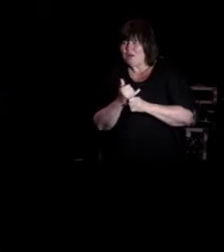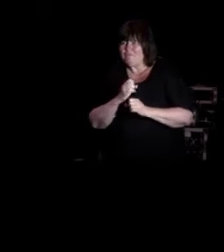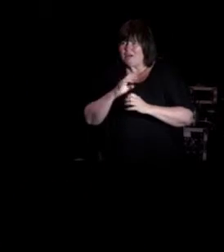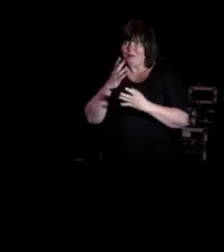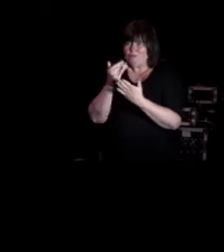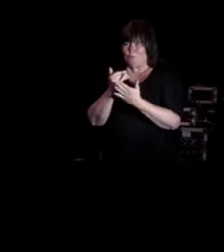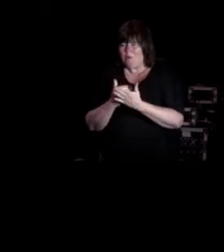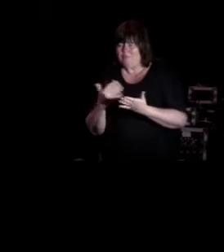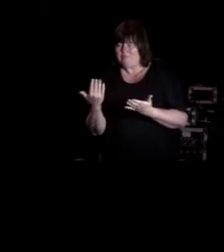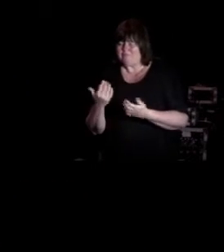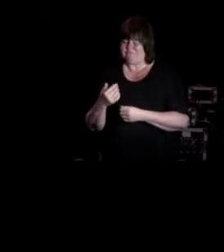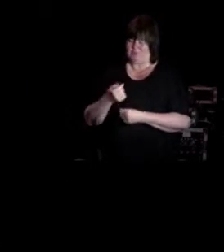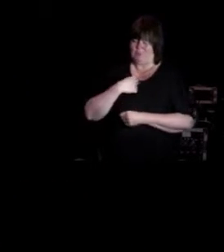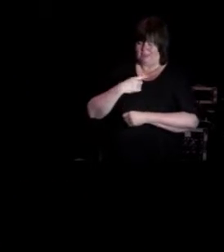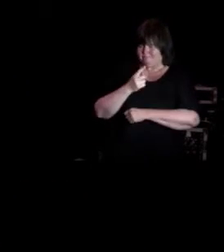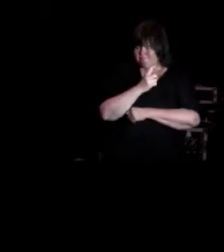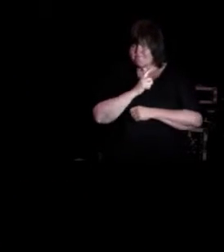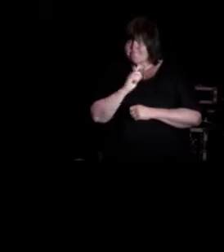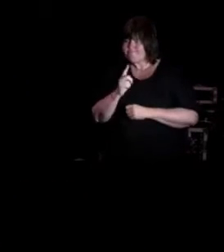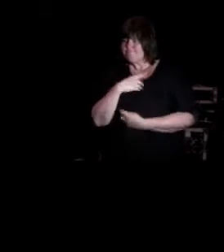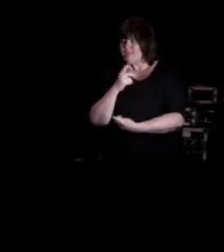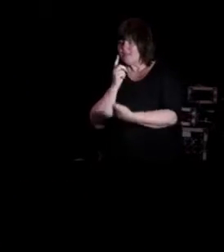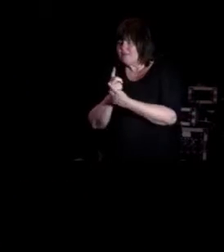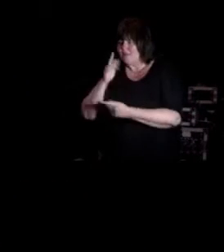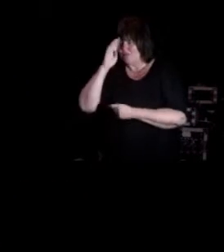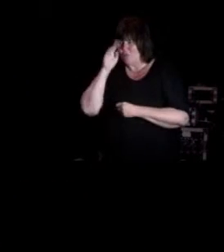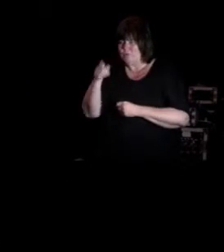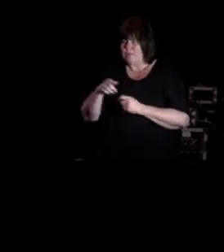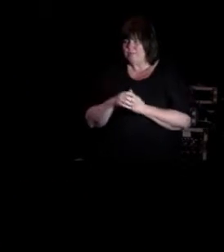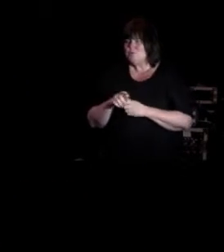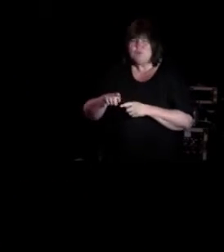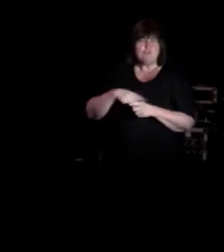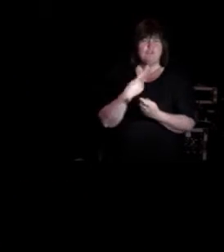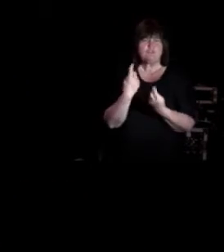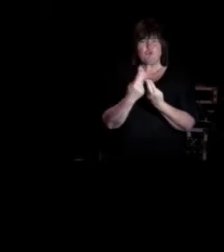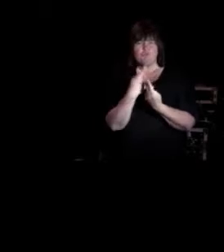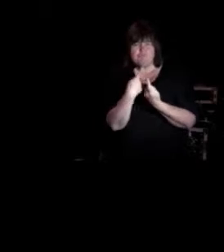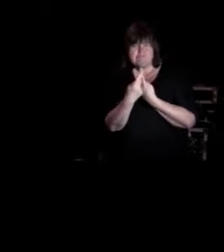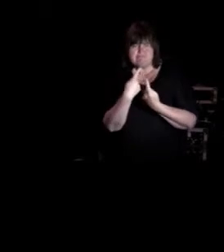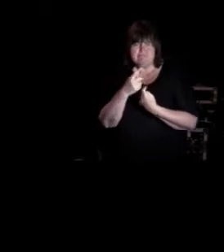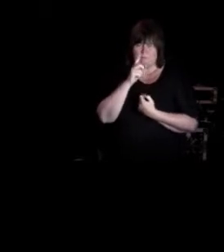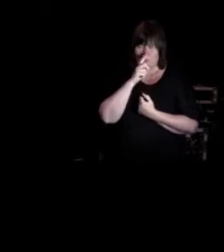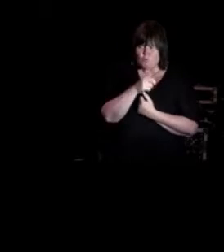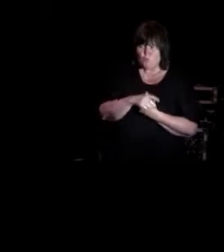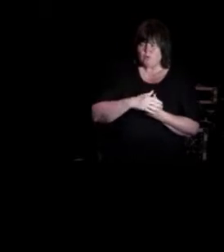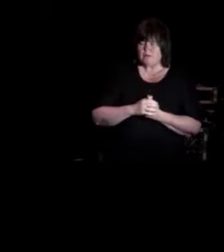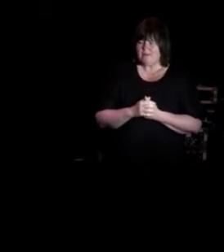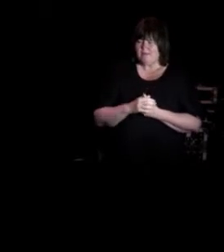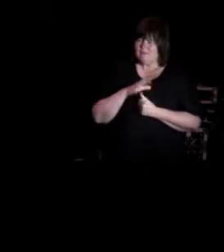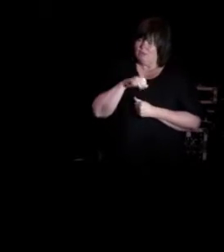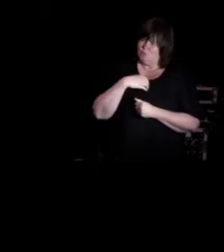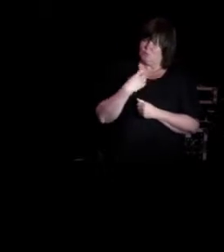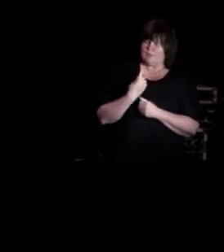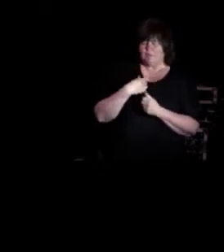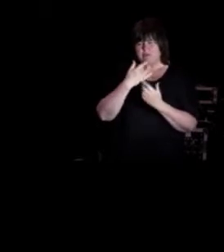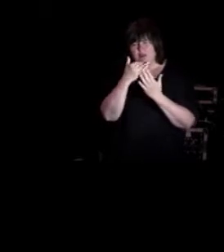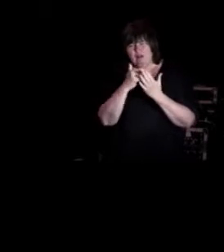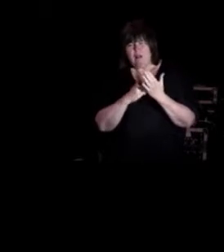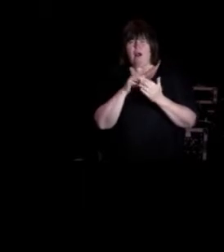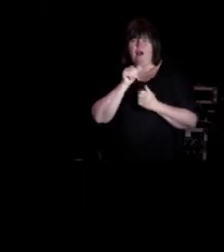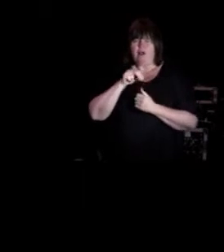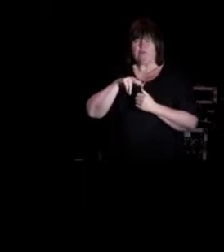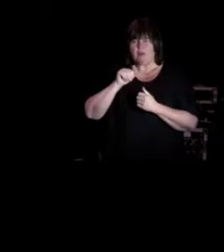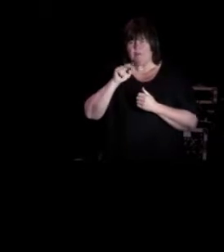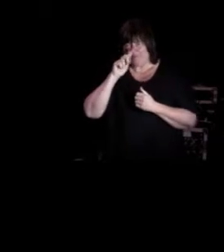Og jeg traff gutten, og i starten så hadde jeg også noen samtaler med moren hans, så jeg tok det som vi kaller en anamnese, jeg hørte litt om